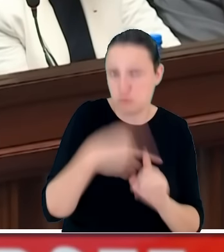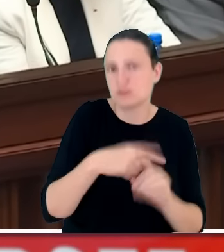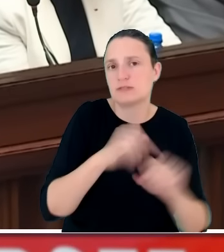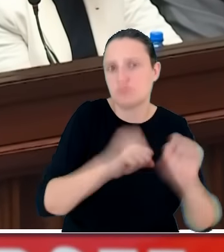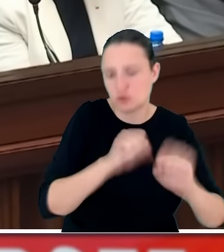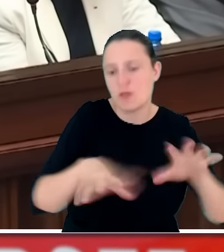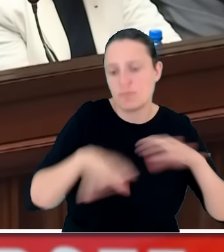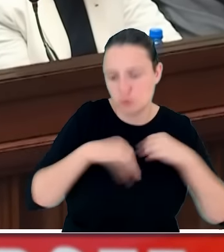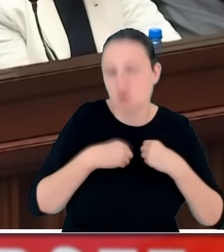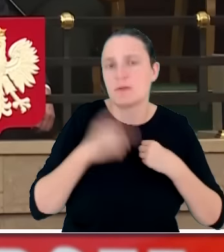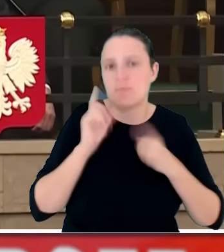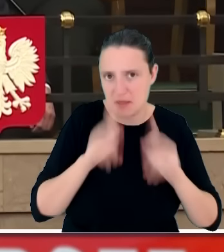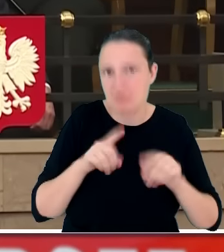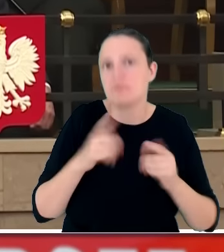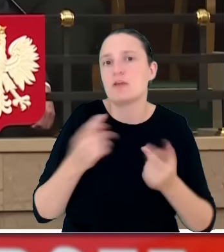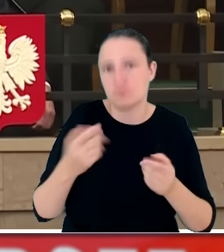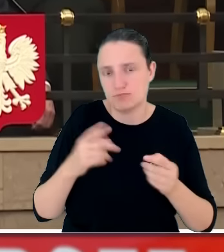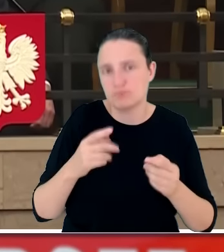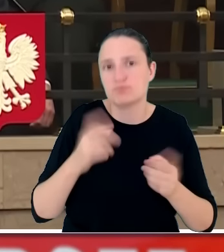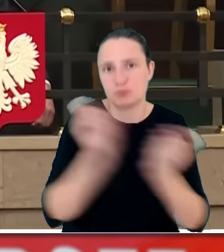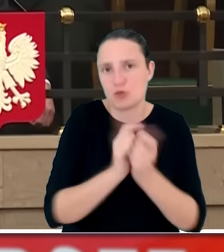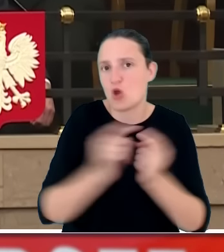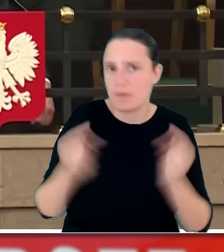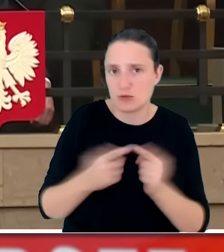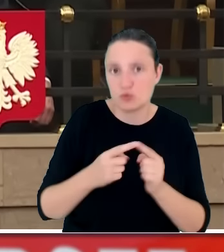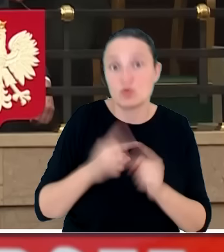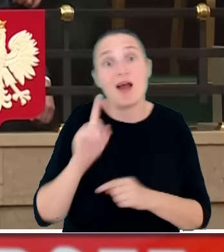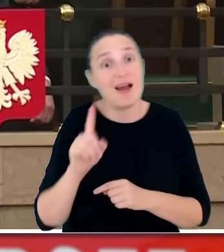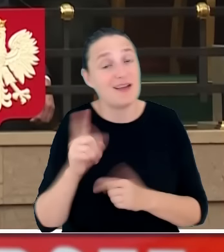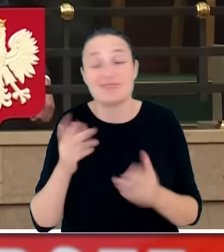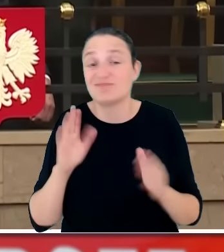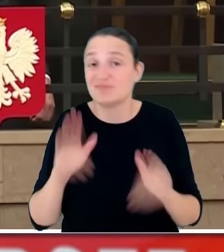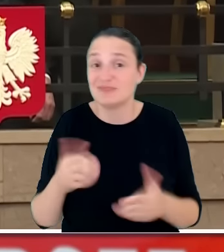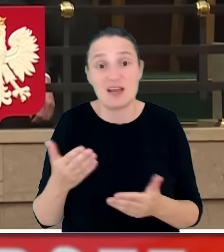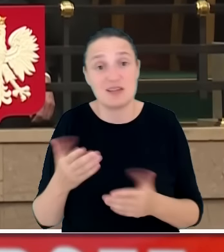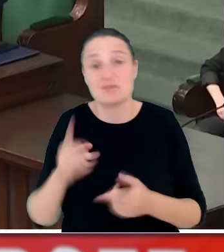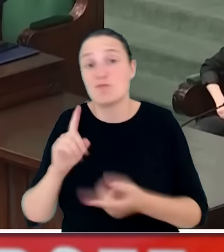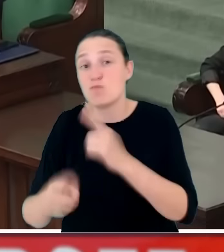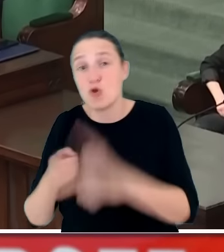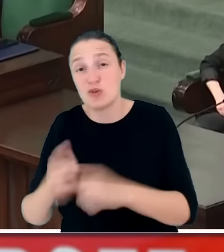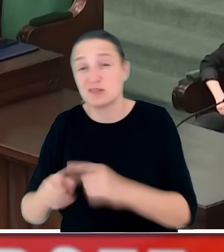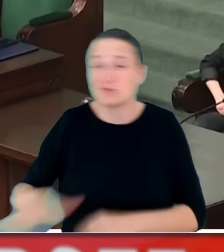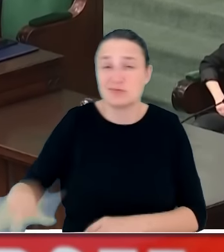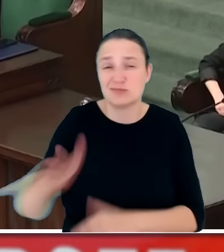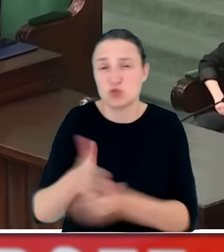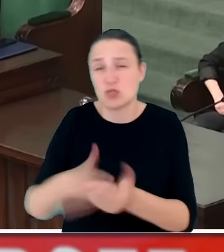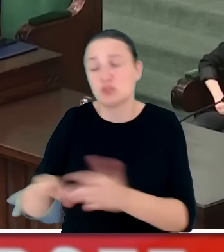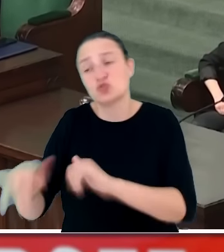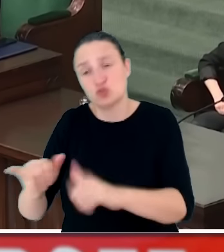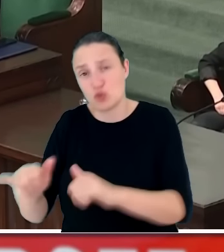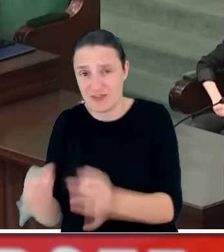ale tak jak pan redaktor powiedział, znaczna część naszej klasy politycznej, obecnie tworząca większość